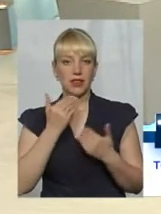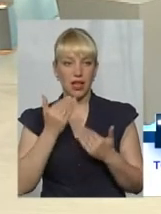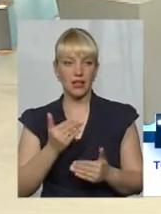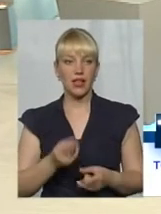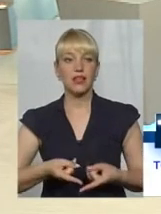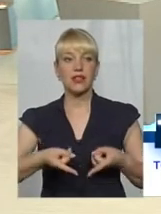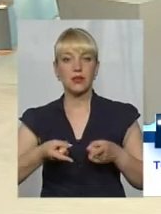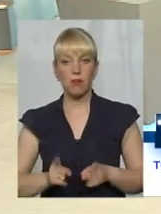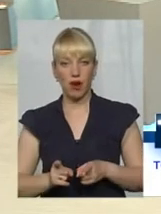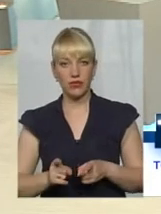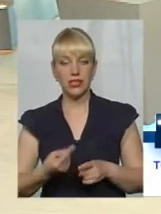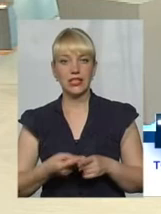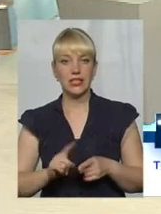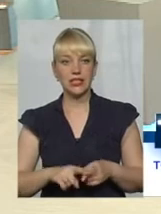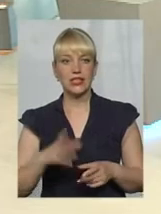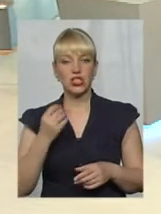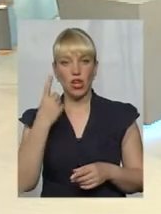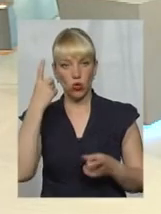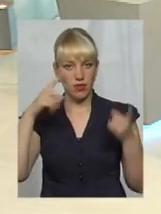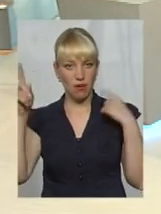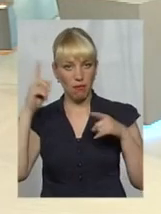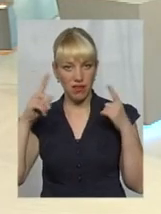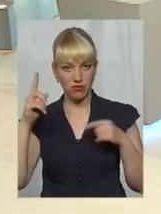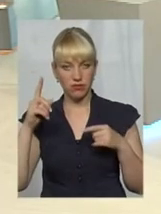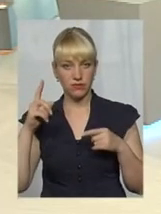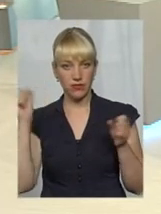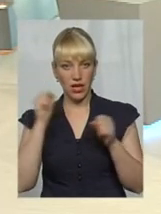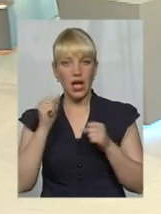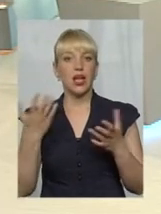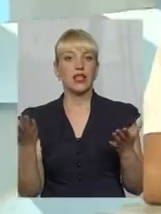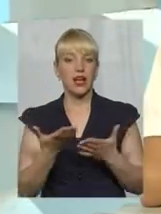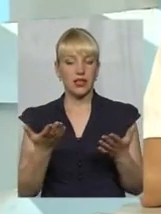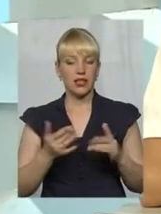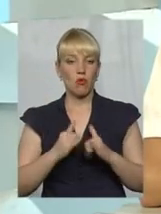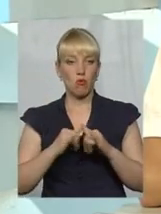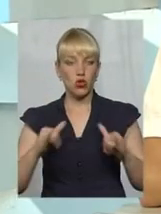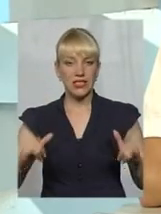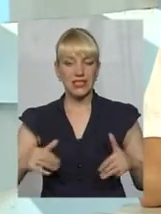Насправді, це ще один міф, який поширений серед людей.